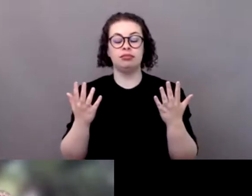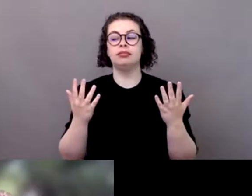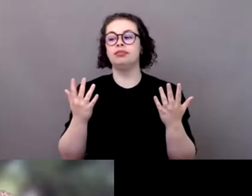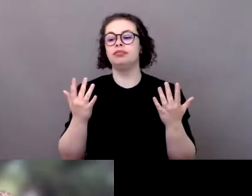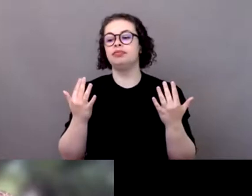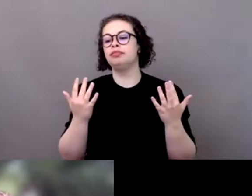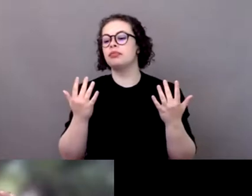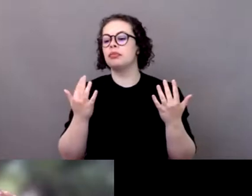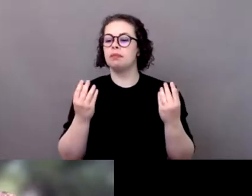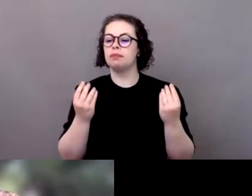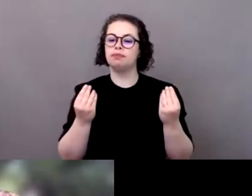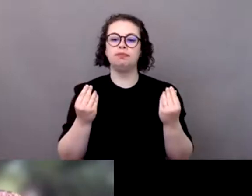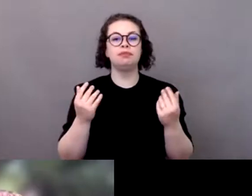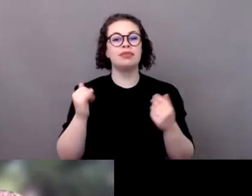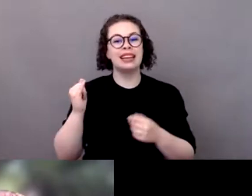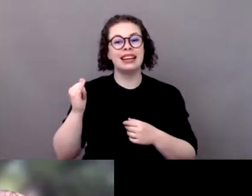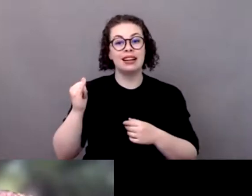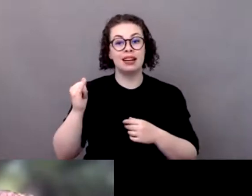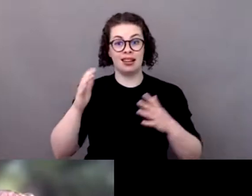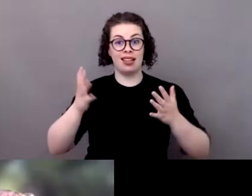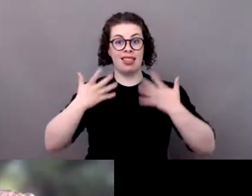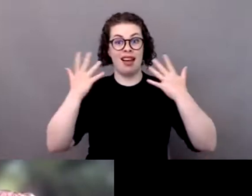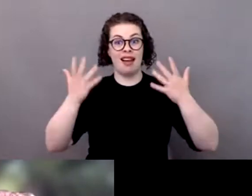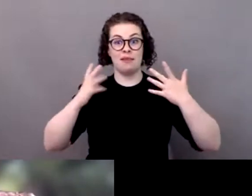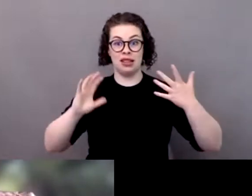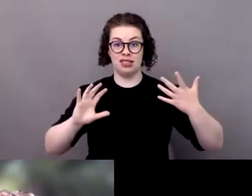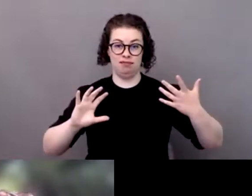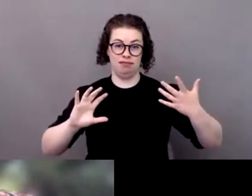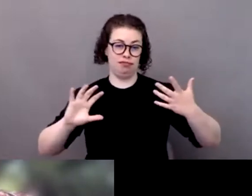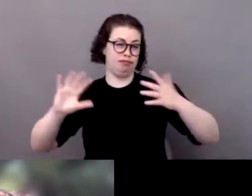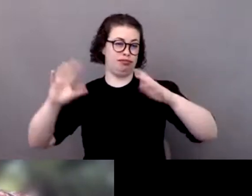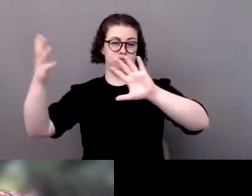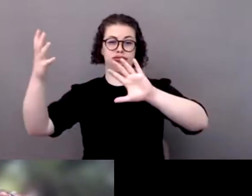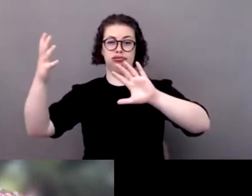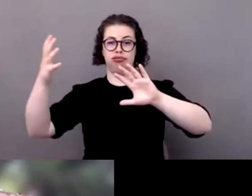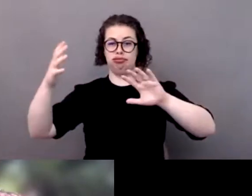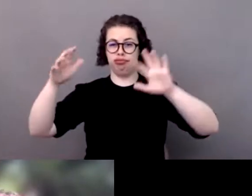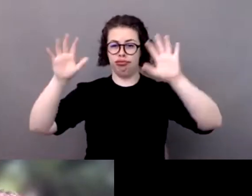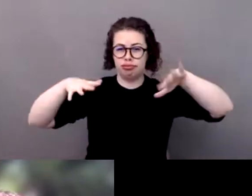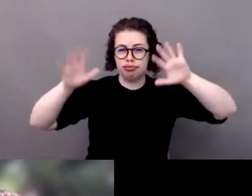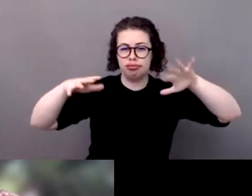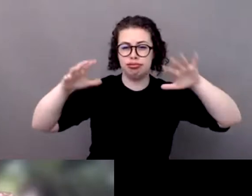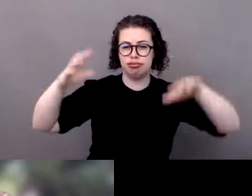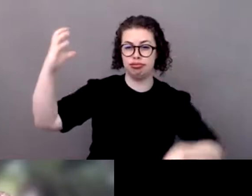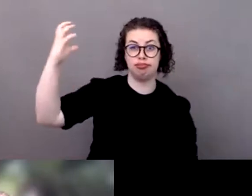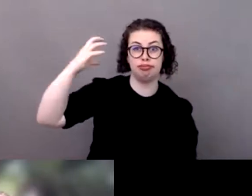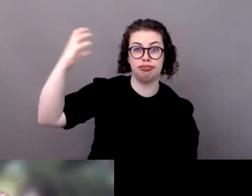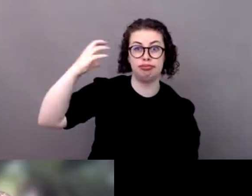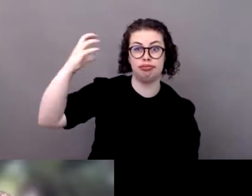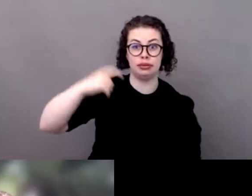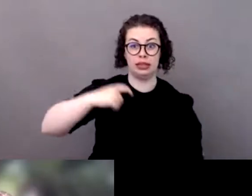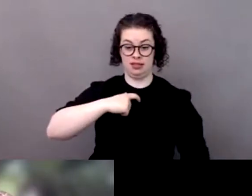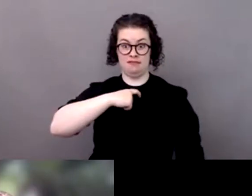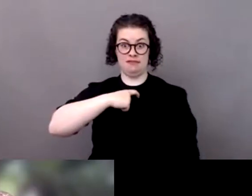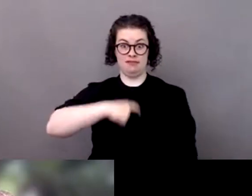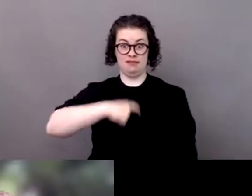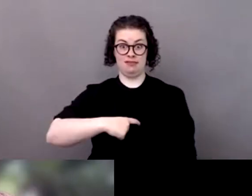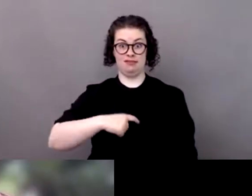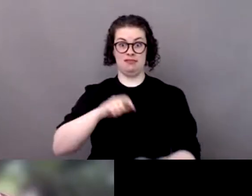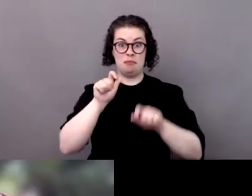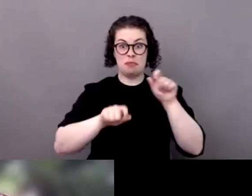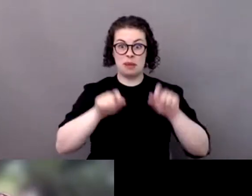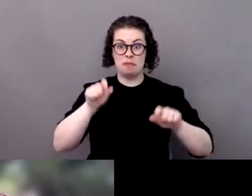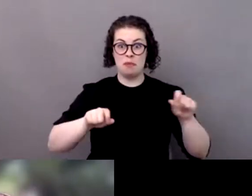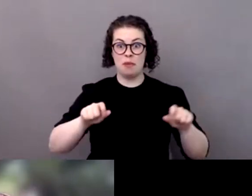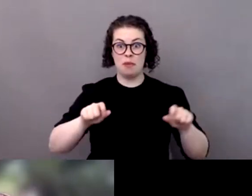complètement sauvages et l'activité humaine et ce qui favorise du coup des passages de maladies donc